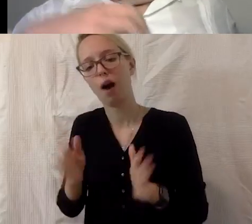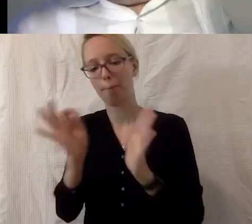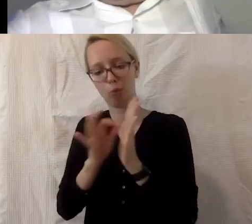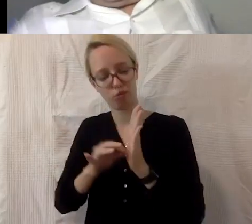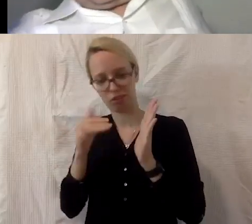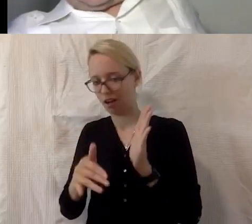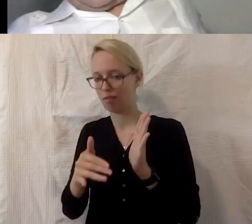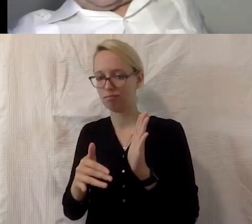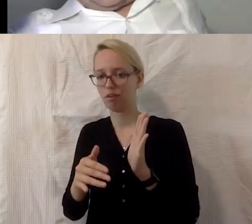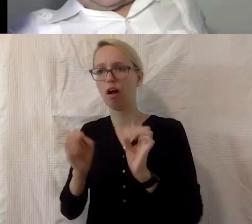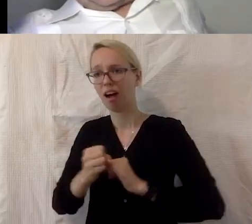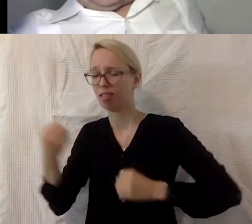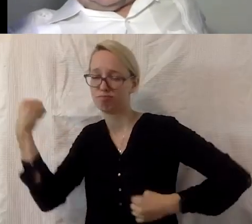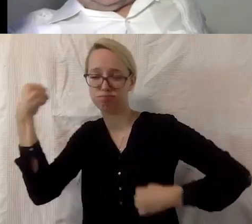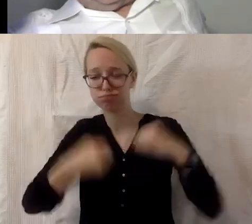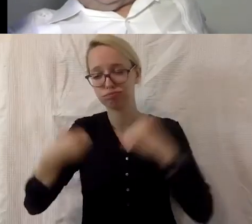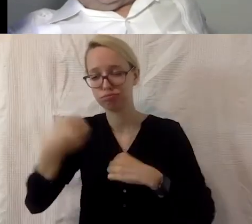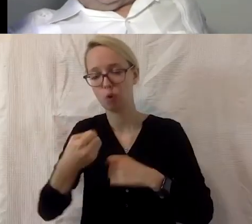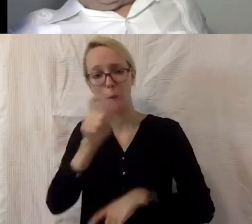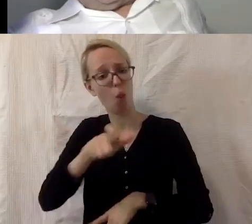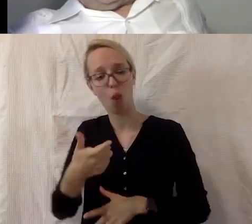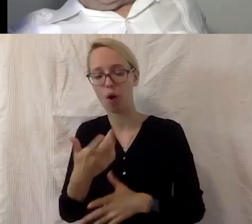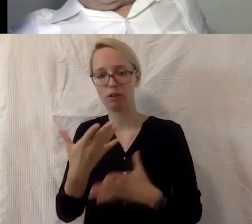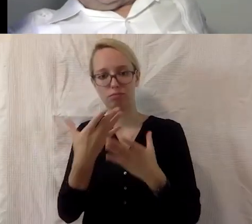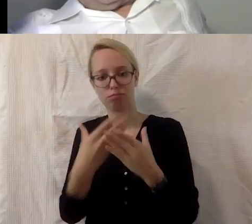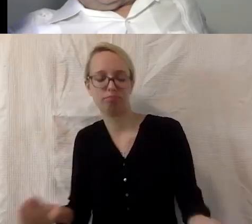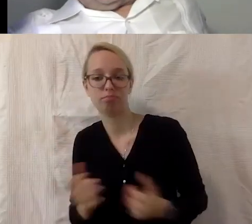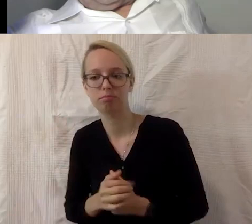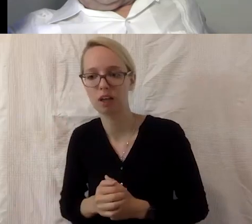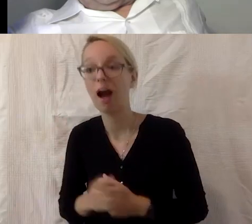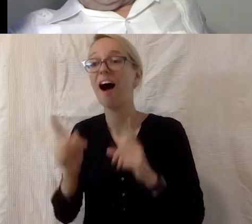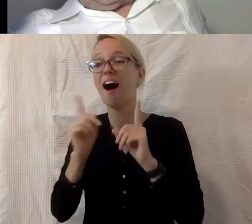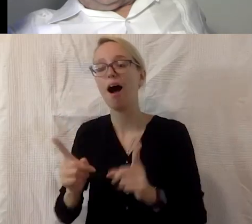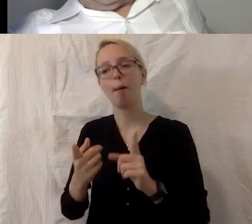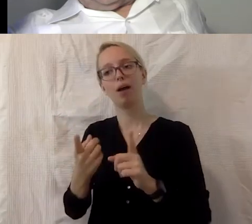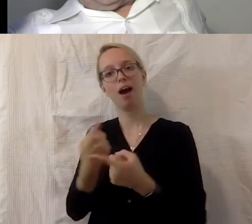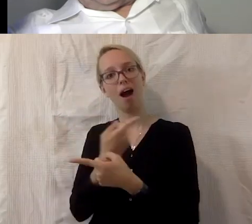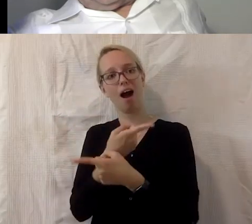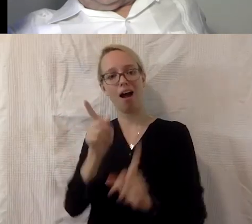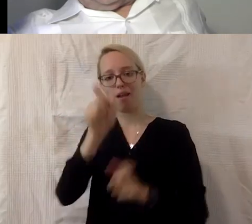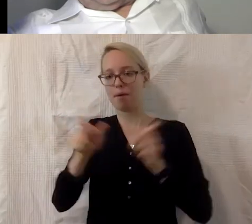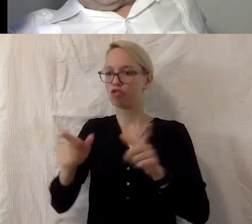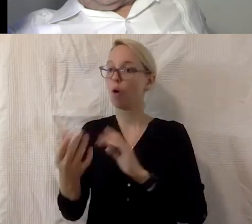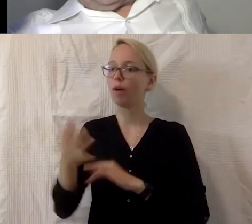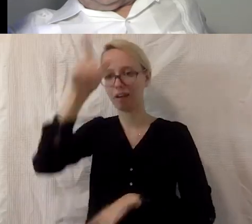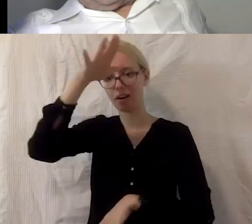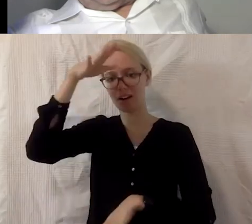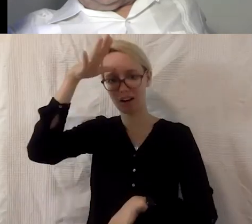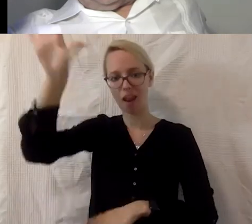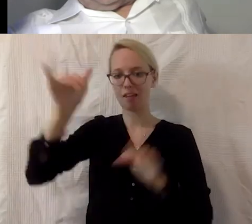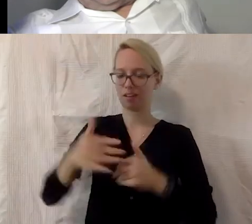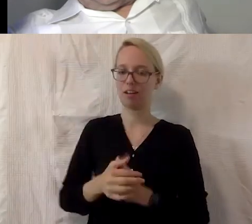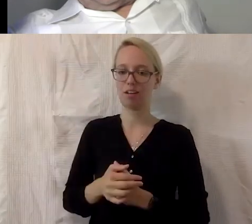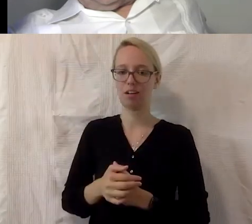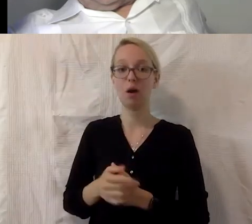zerstören. Aber es gibt, jeder Mensch hat Talente und die, und die große Kunst bei einem, für einen Personaler